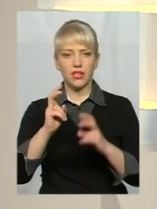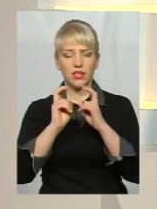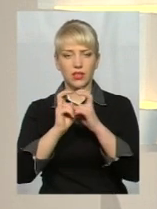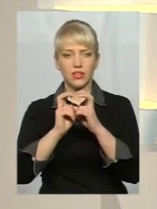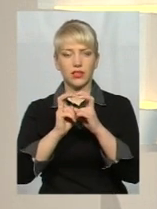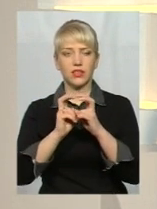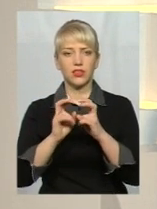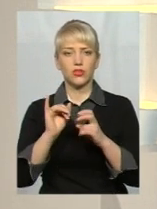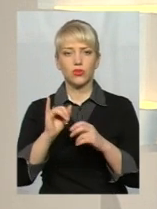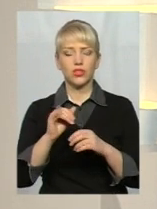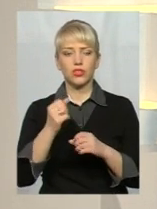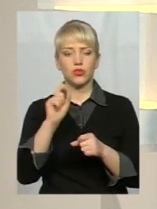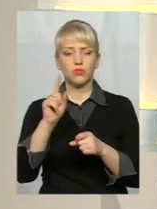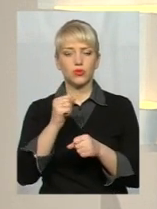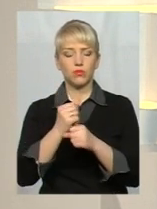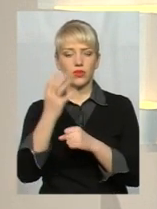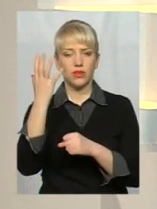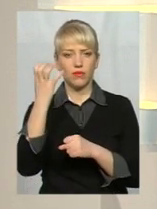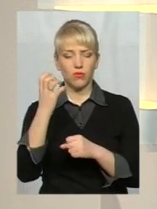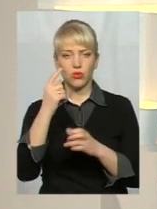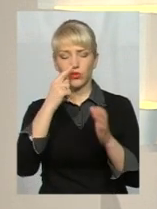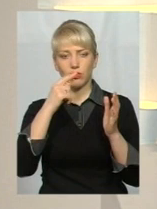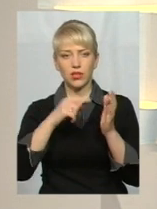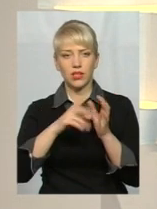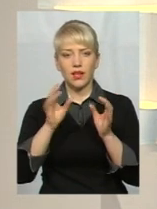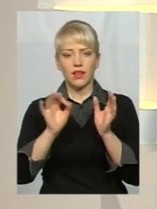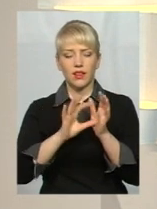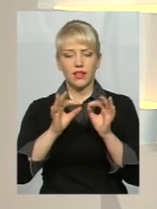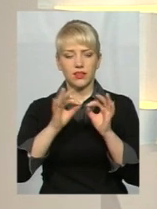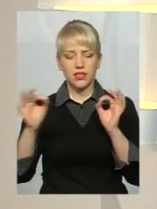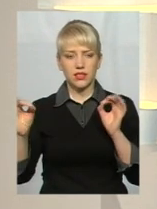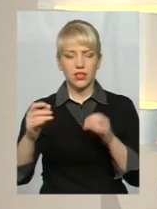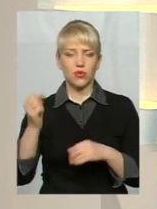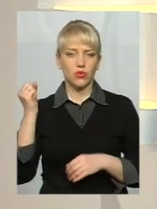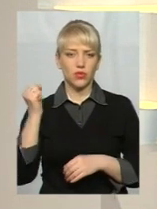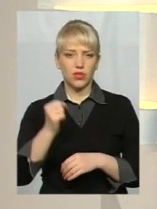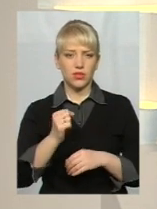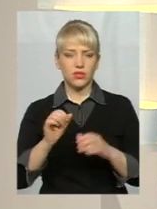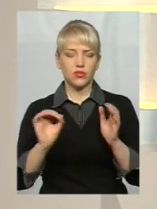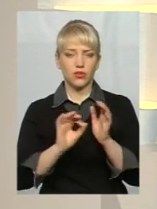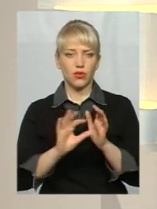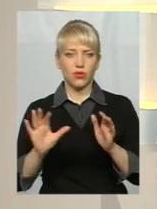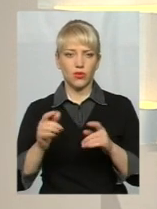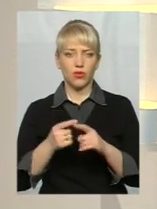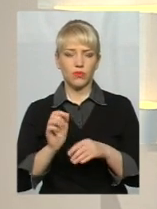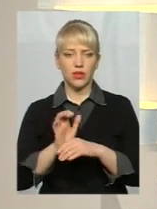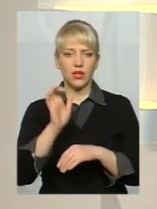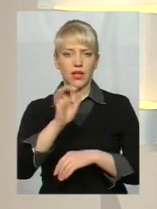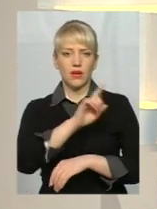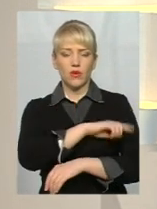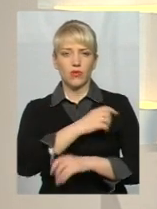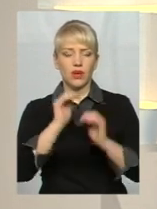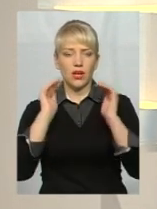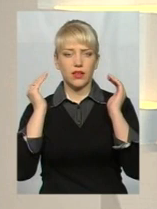високовольтної лінії. Від ураження струмом на ньому загорівся одяг. Дитину доправили до реанімації Славутської центральної районної